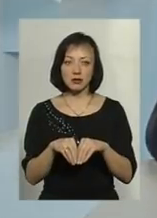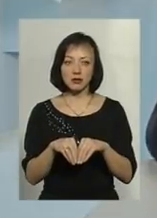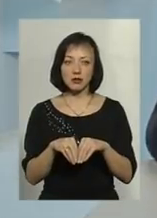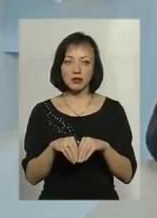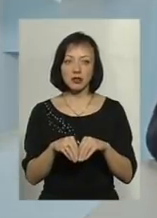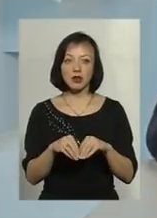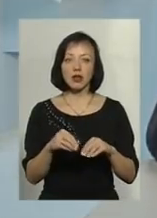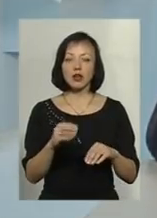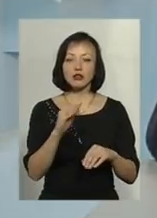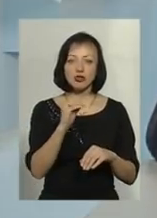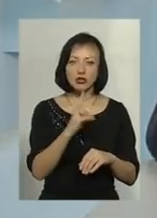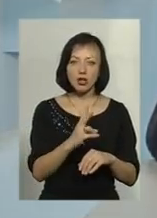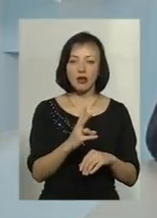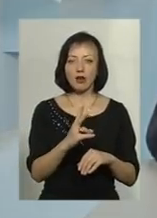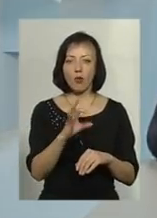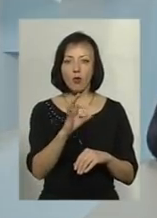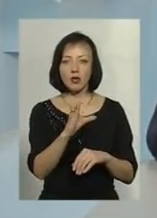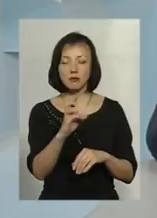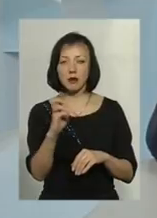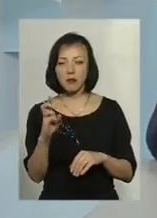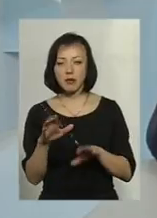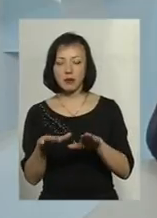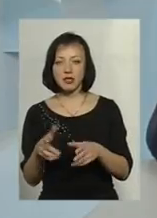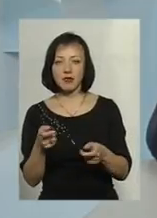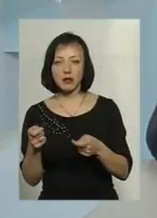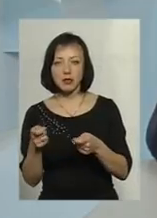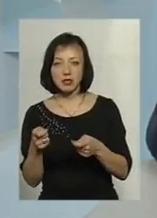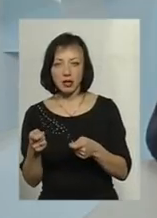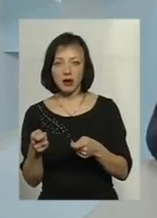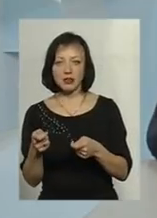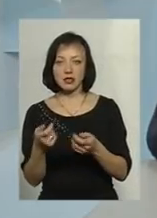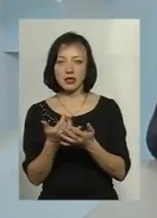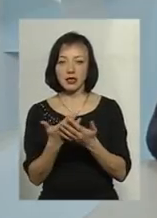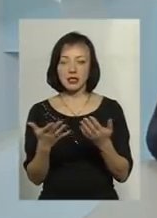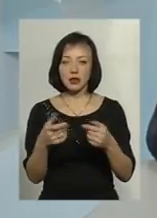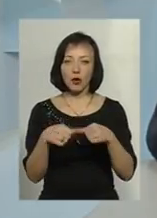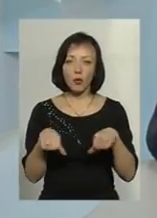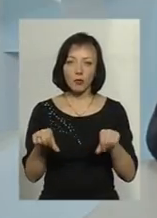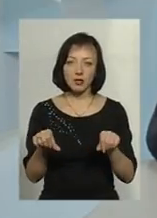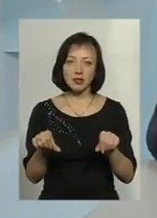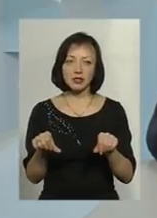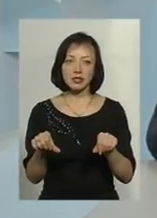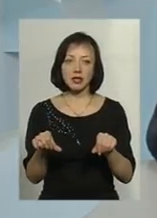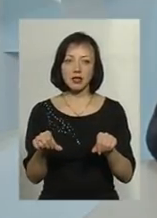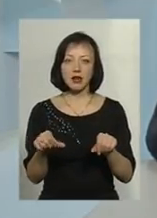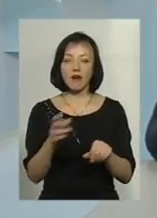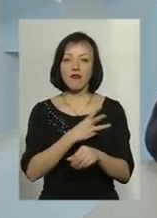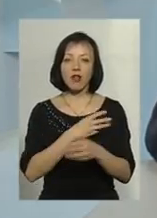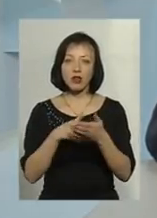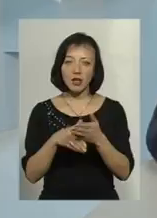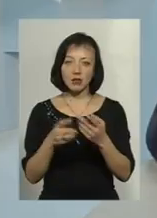співвласників, ЖЕК, місцева адміністрація, різні комісії, якісь волонтерські